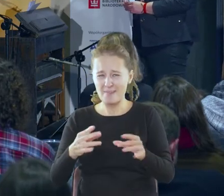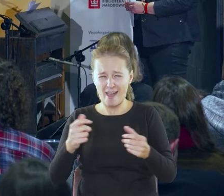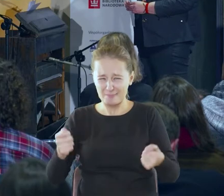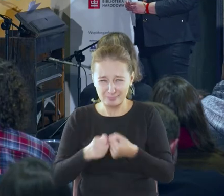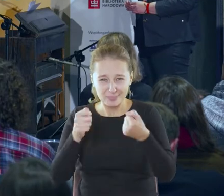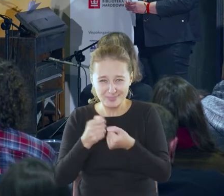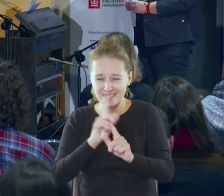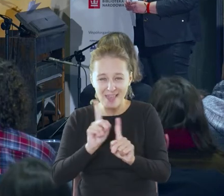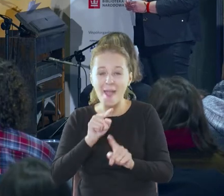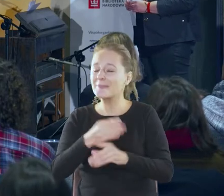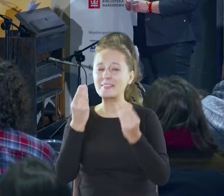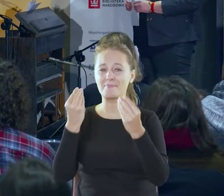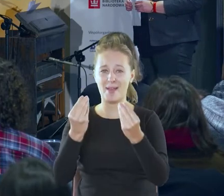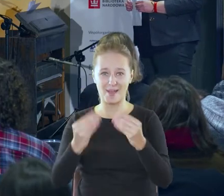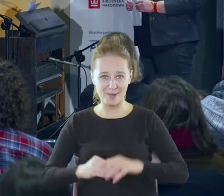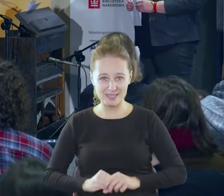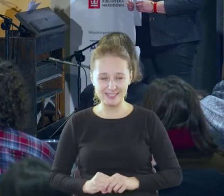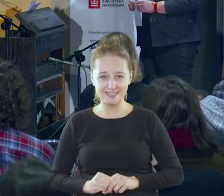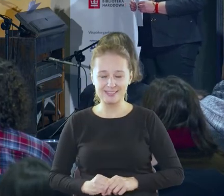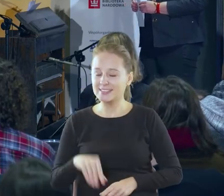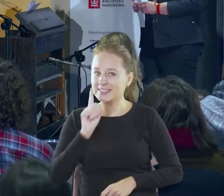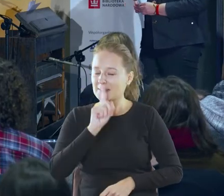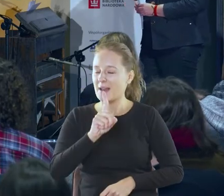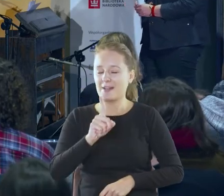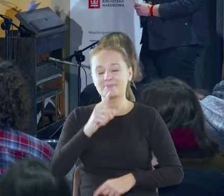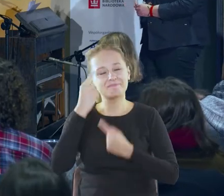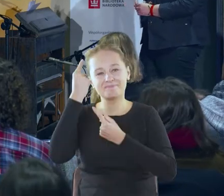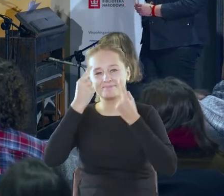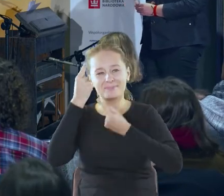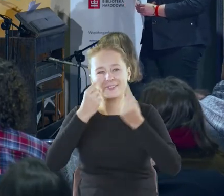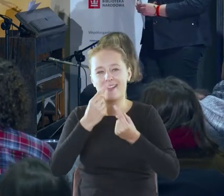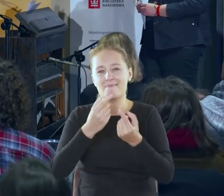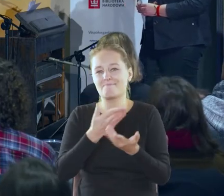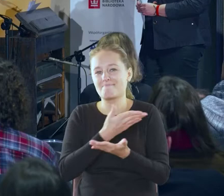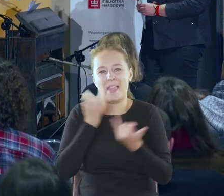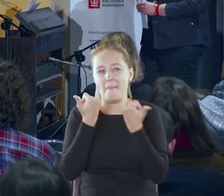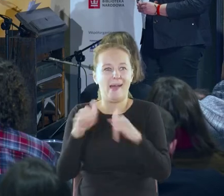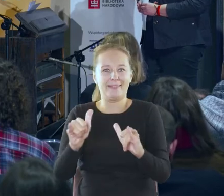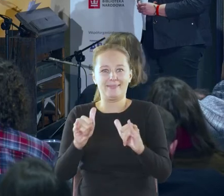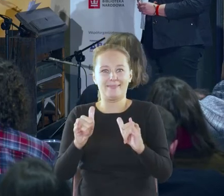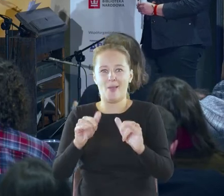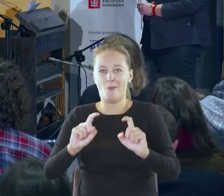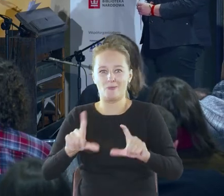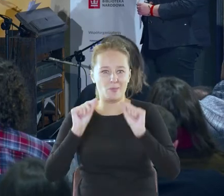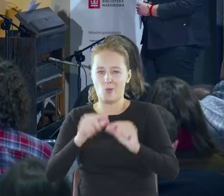zaszkodziła. To jest fantastyczne. Także naprawdę myślę, że nie ma innego wyjścia to się musi powieść.